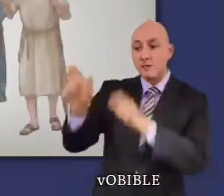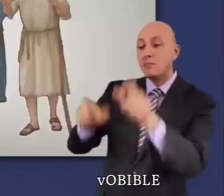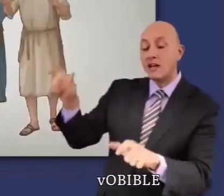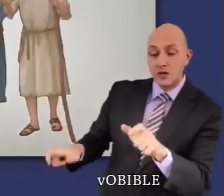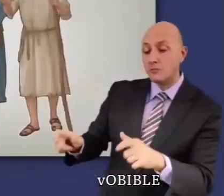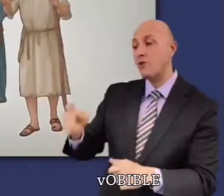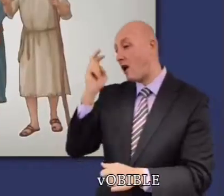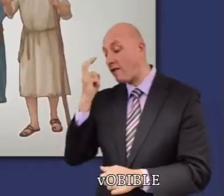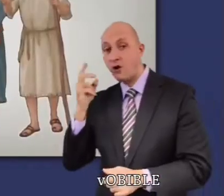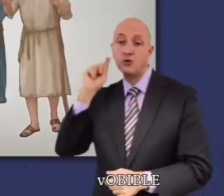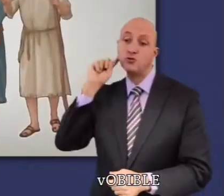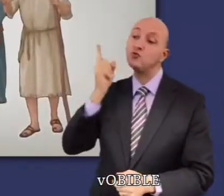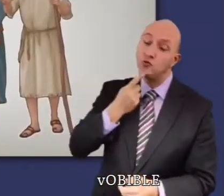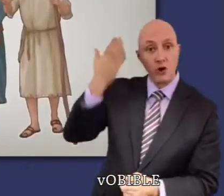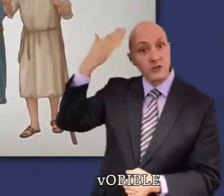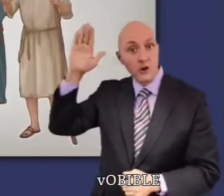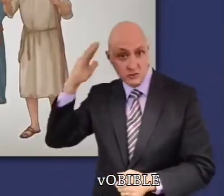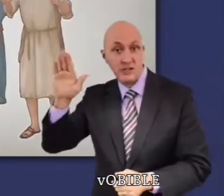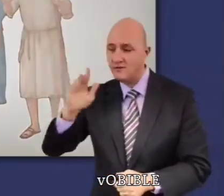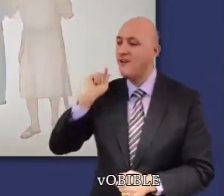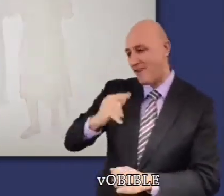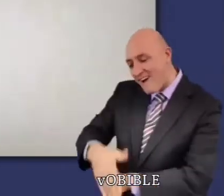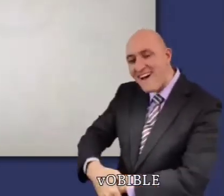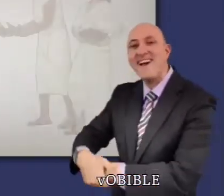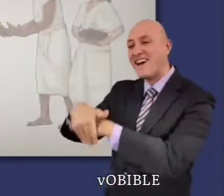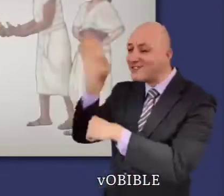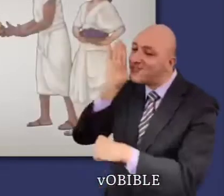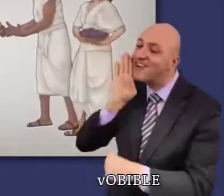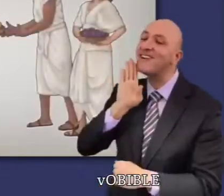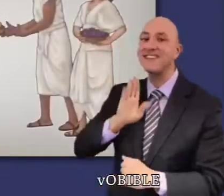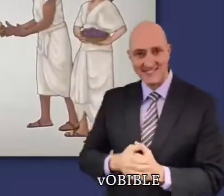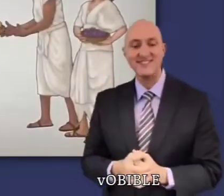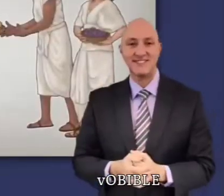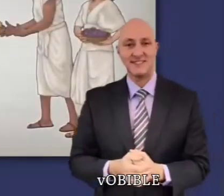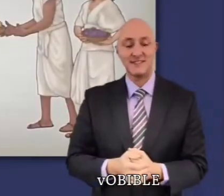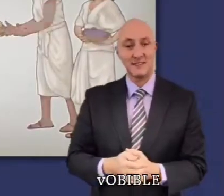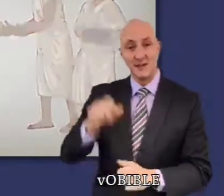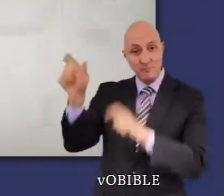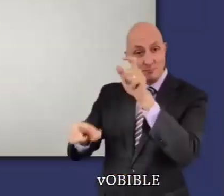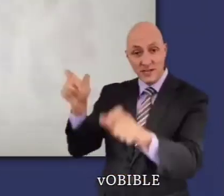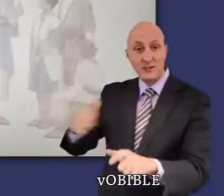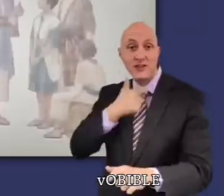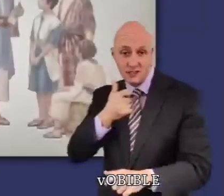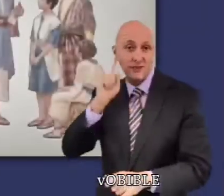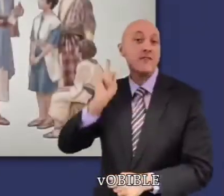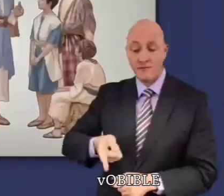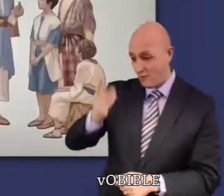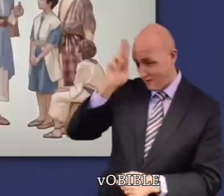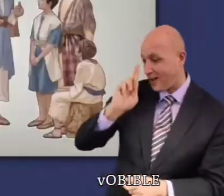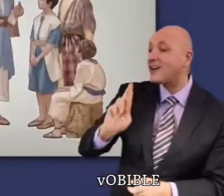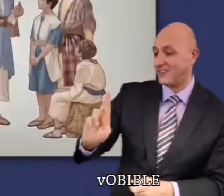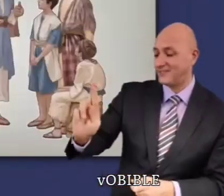Israélites doivent aussi avoir des égards pour les aveugles, les sourds et les résidents étrangers et ils doivent respecter les personnes âgées.